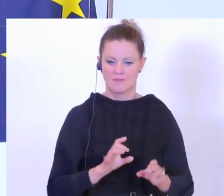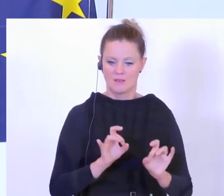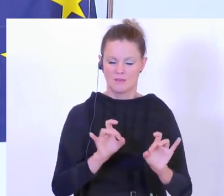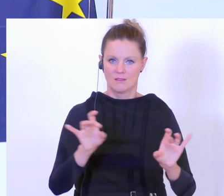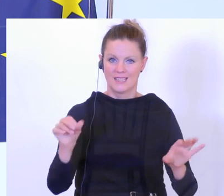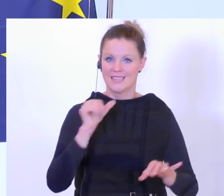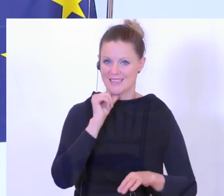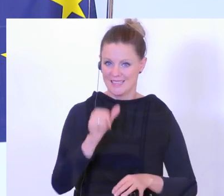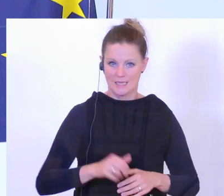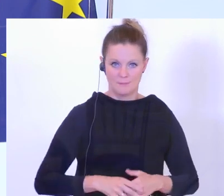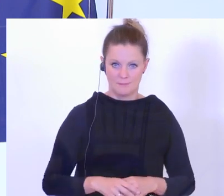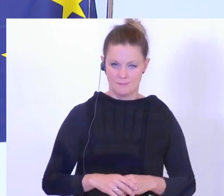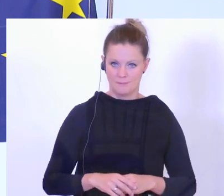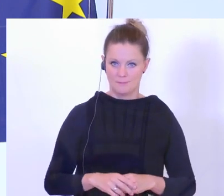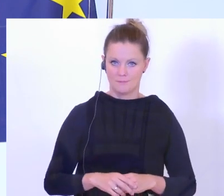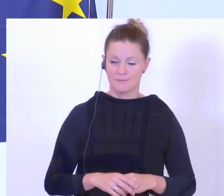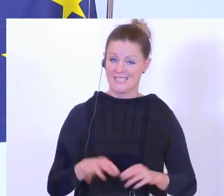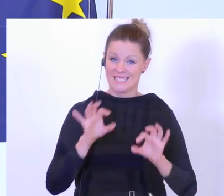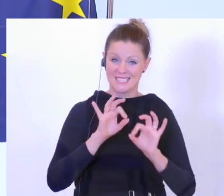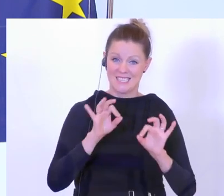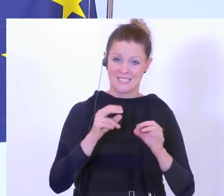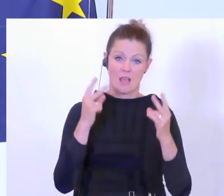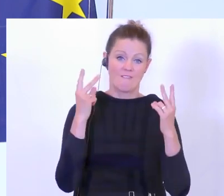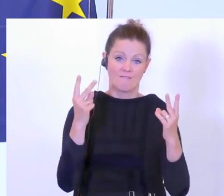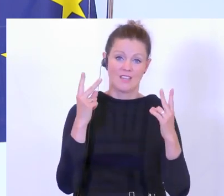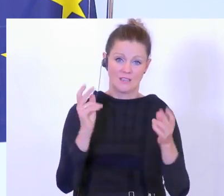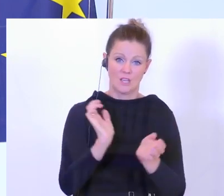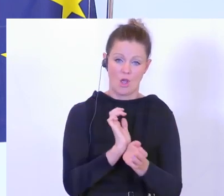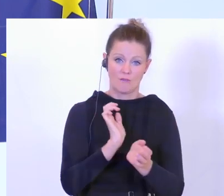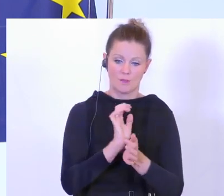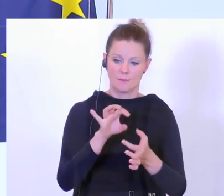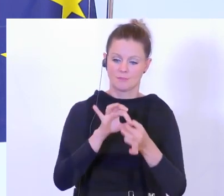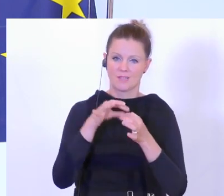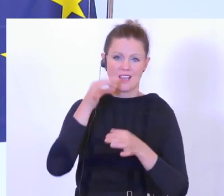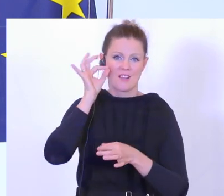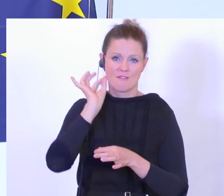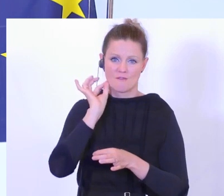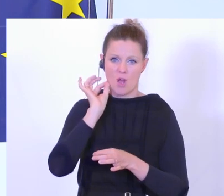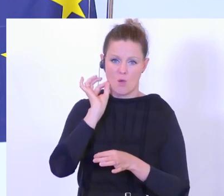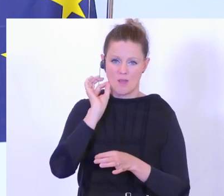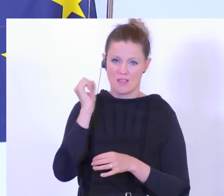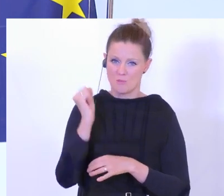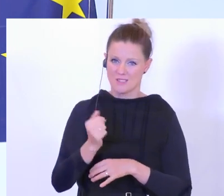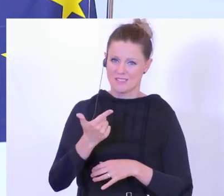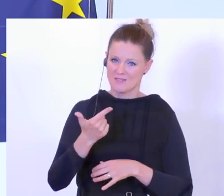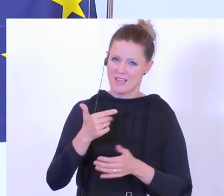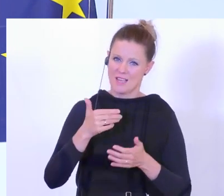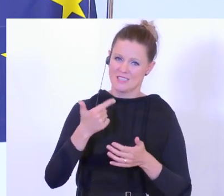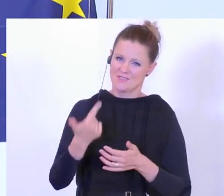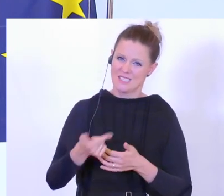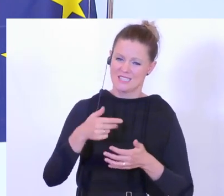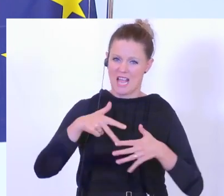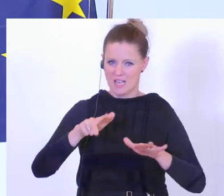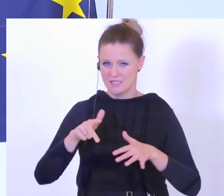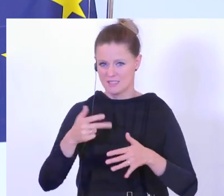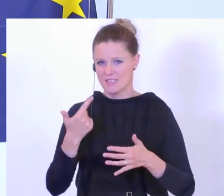der Infektionsketten. Das ist eine ganz wichtige zentrale Aufgabe. Zu den Frauenmorden. 2018, 2019 bis etwa März,